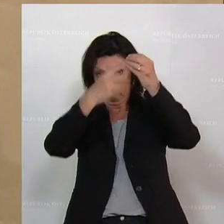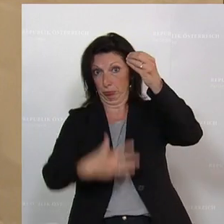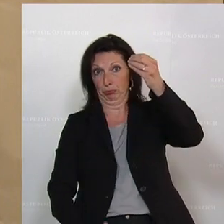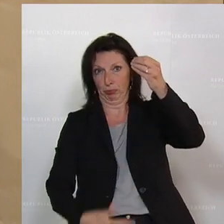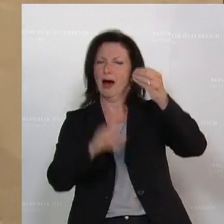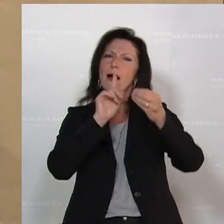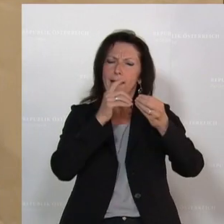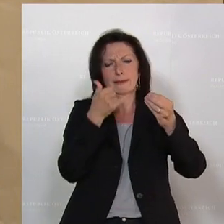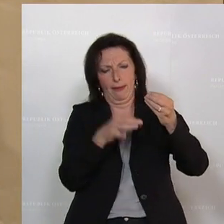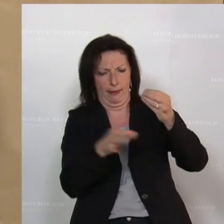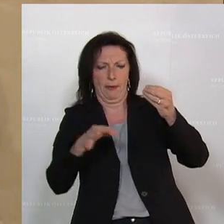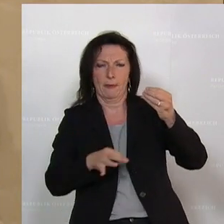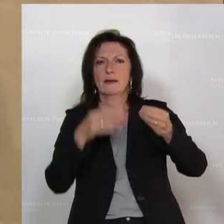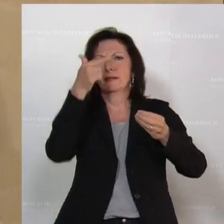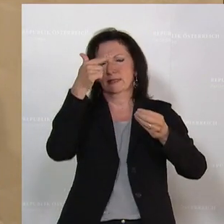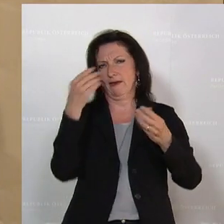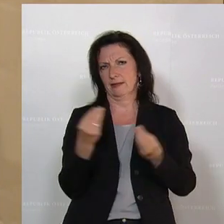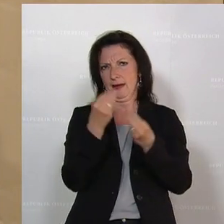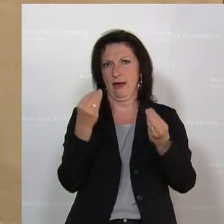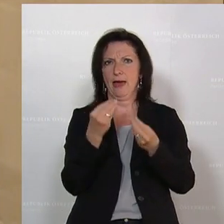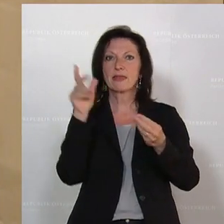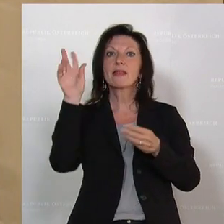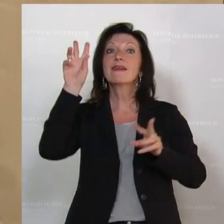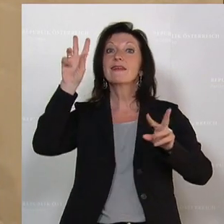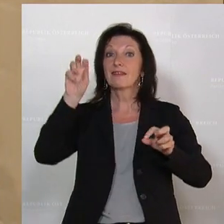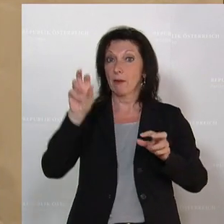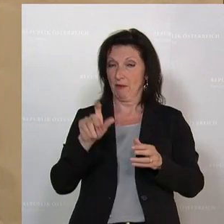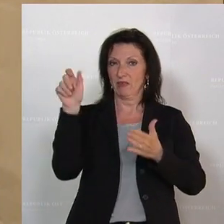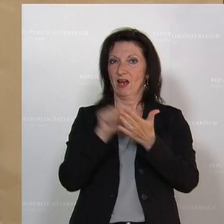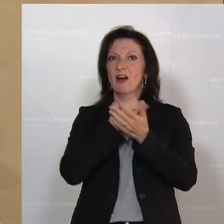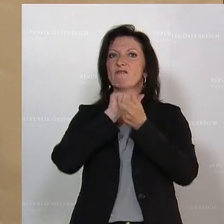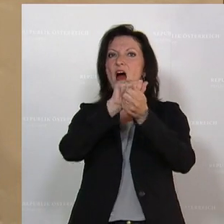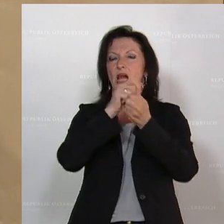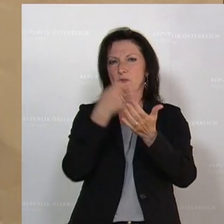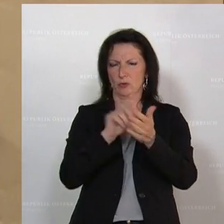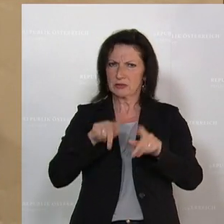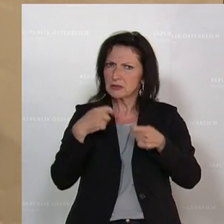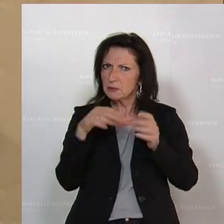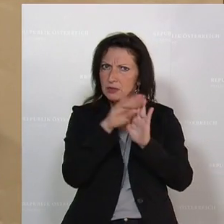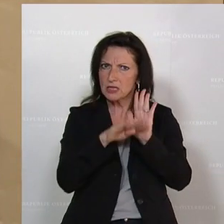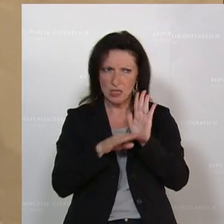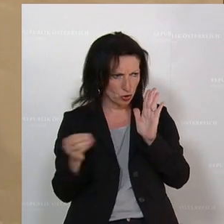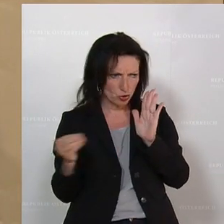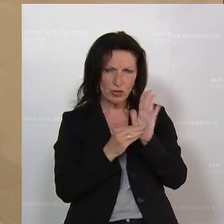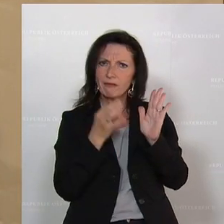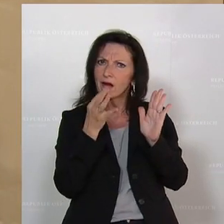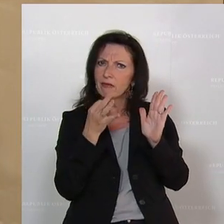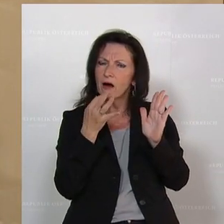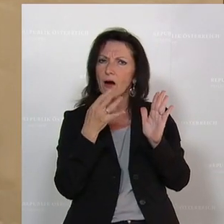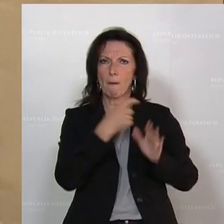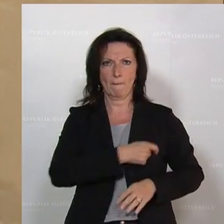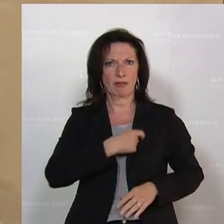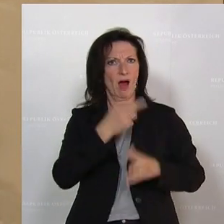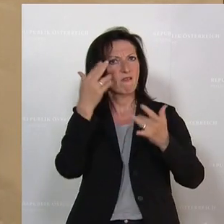Das nächste ist die Wahlkampfkosten. Wir haben ein Gesetz, wir haben ein Gesetz, das schreibt fest, wie viel Geld eine